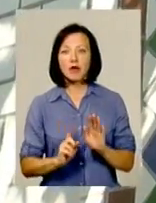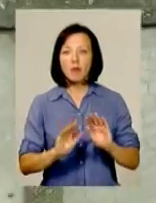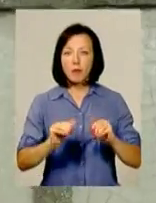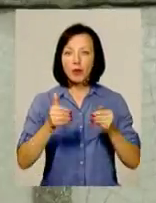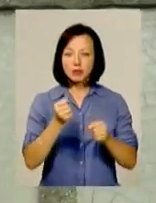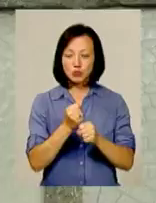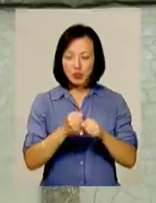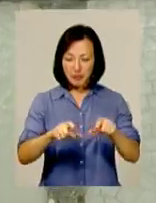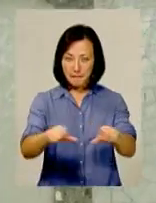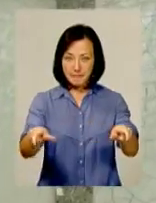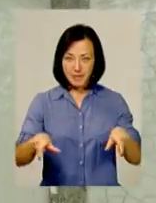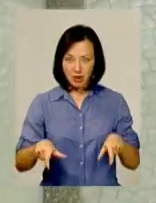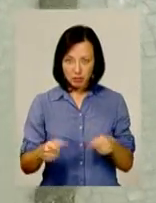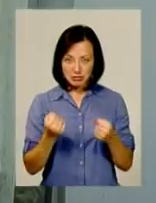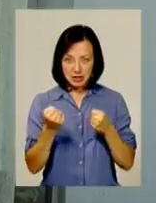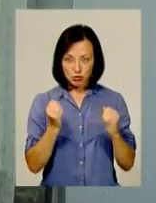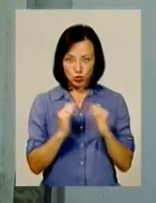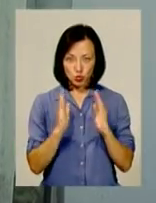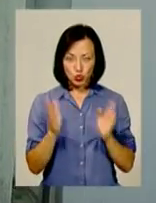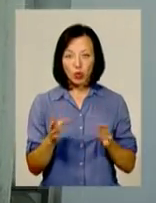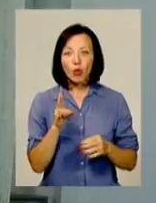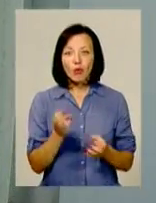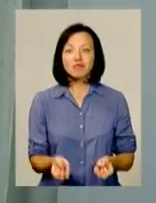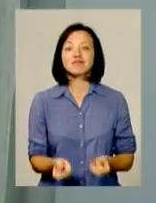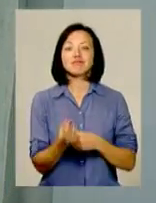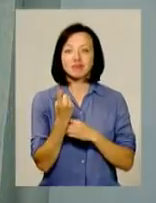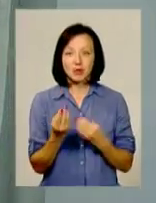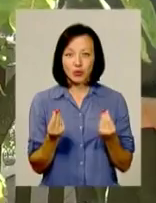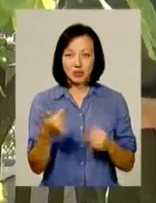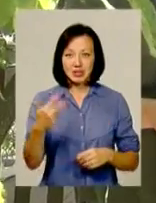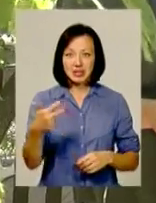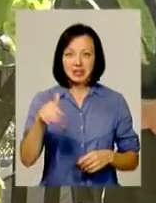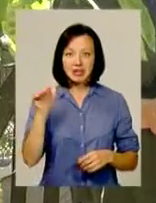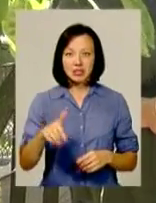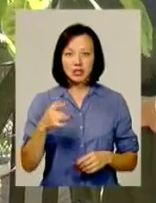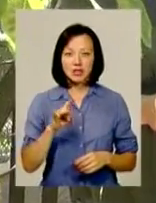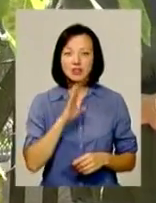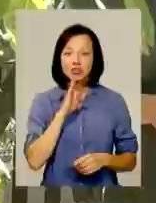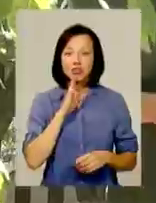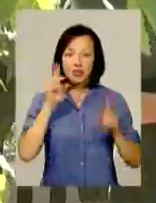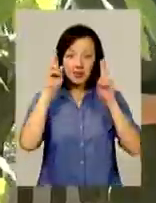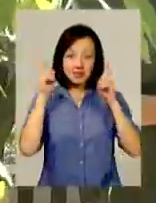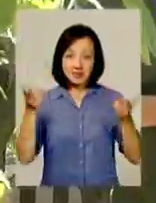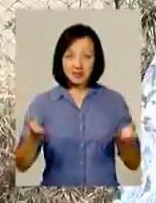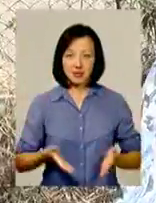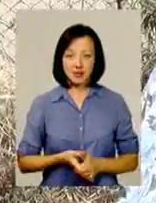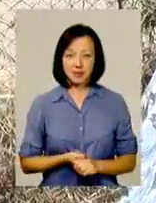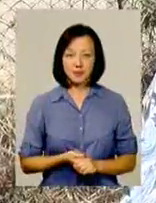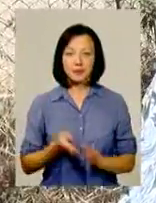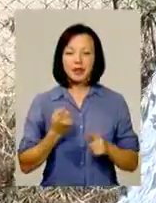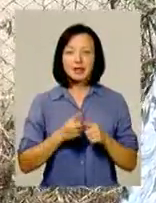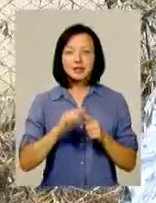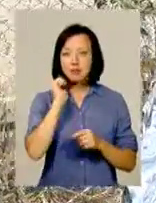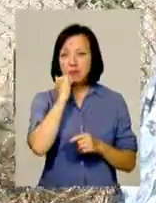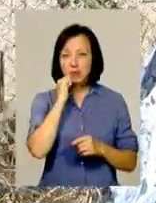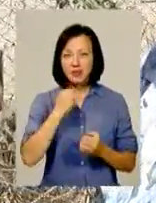підмурок. Мовляв, тоді будинок стоятиме міцніше. Тільки де їй взяти ці принаймні 30 тисяч гривень, Поліна Гречаник не збагне. А цій бабці